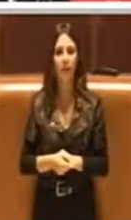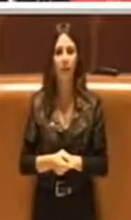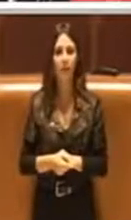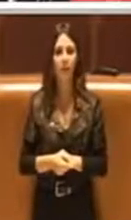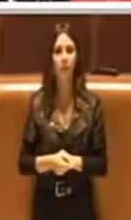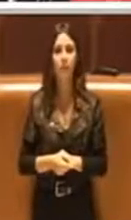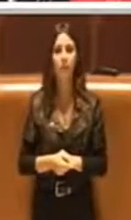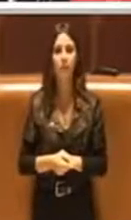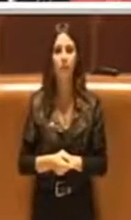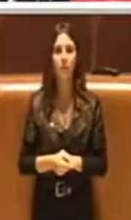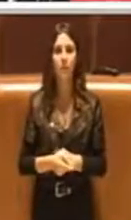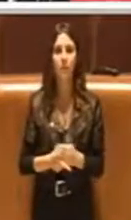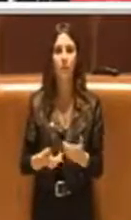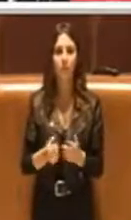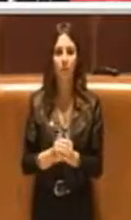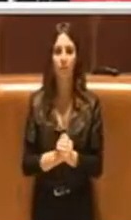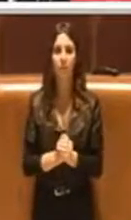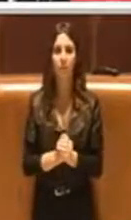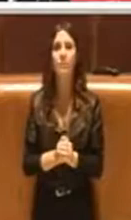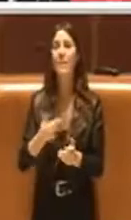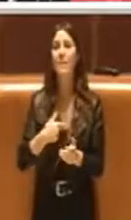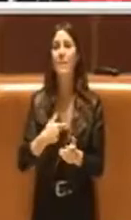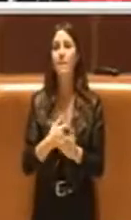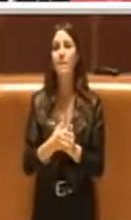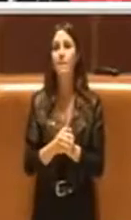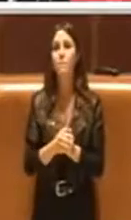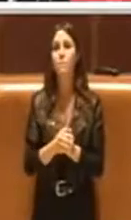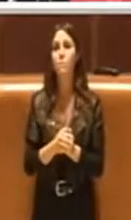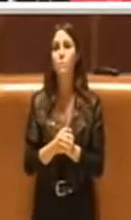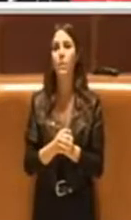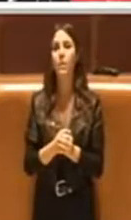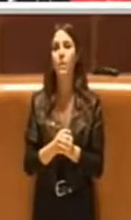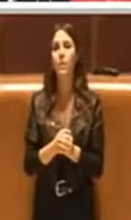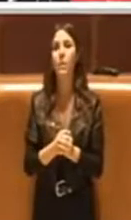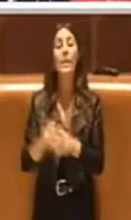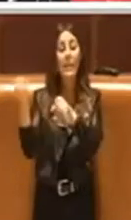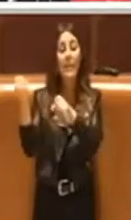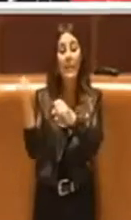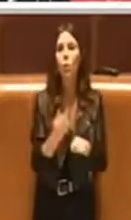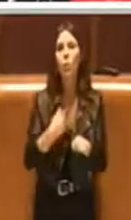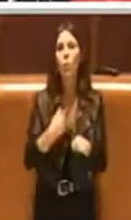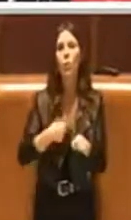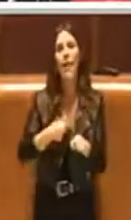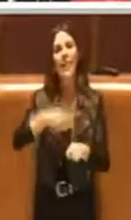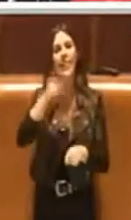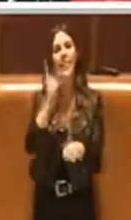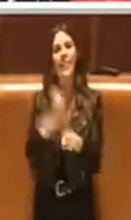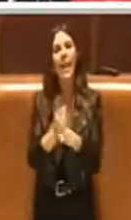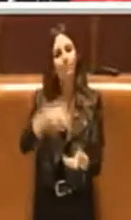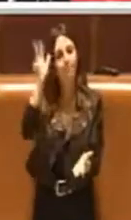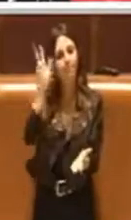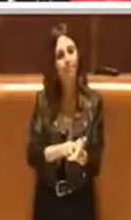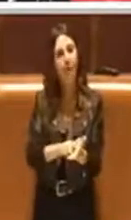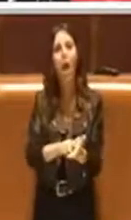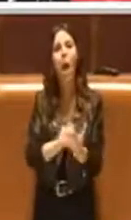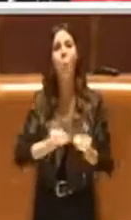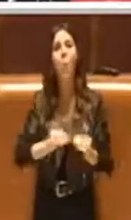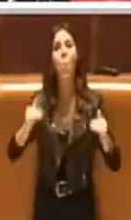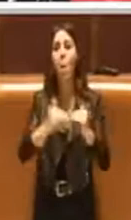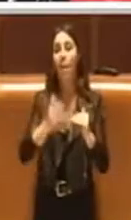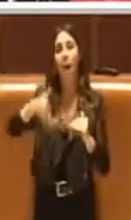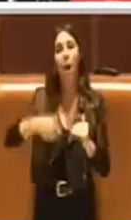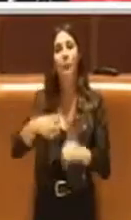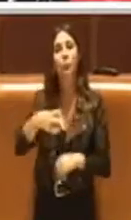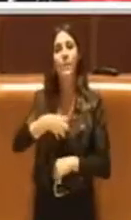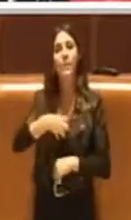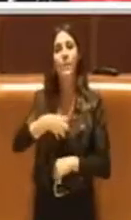istituzionale di garantire l'equilibrio ma soprattutto altri assessorati questo è un anno